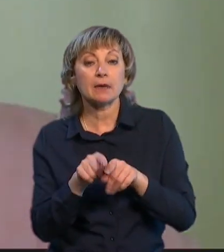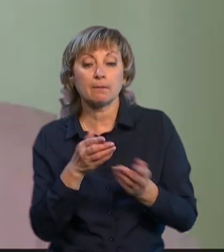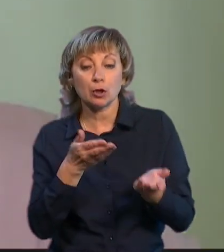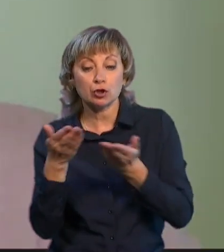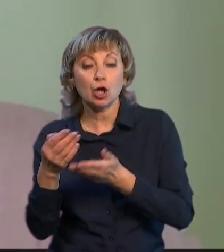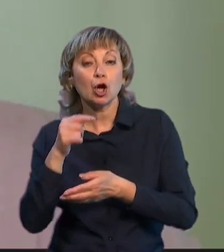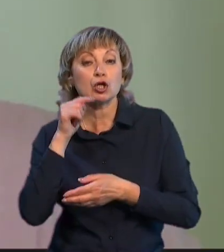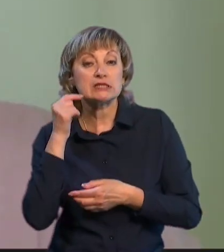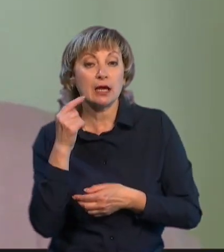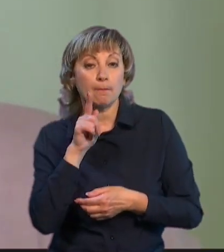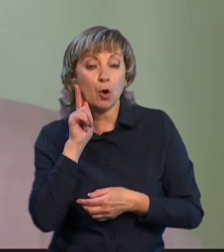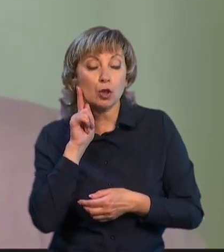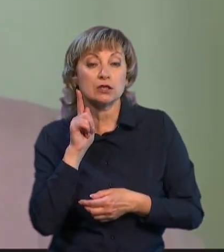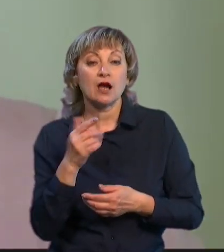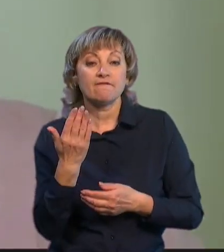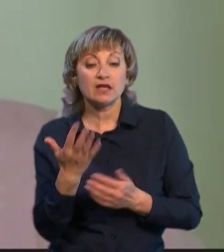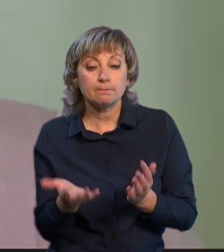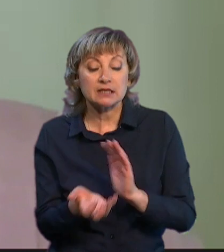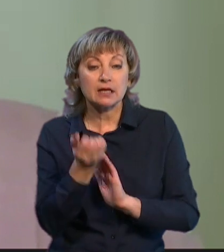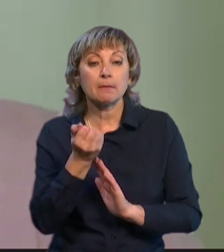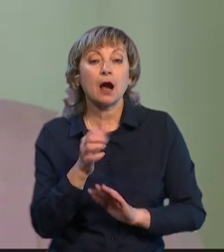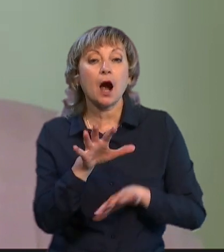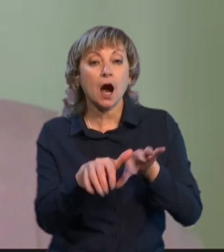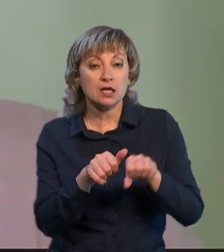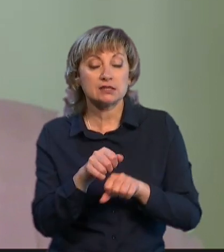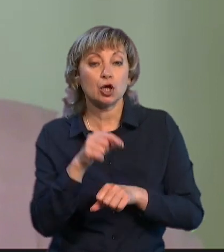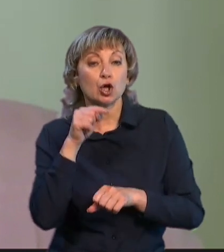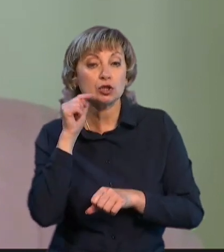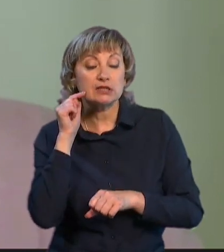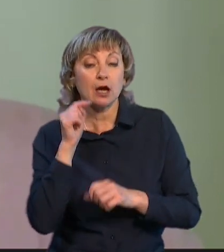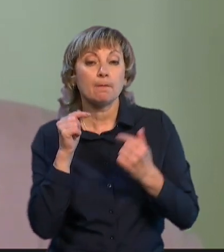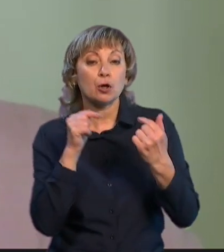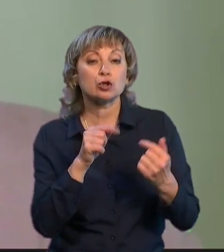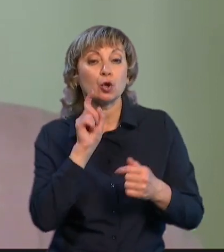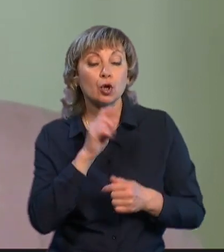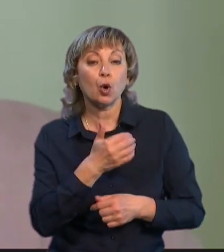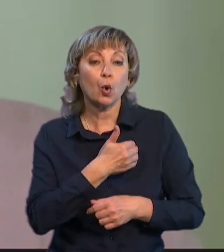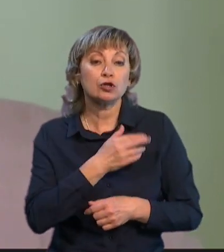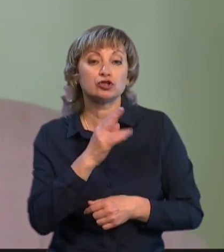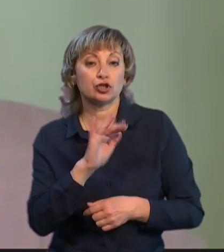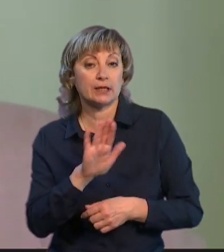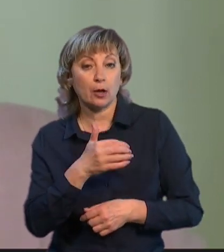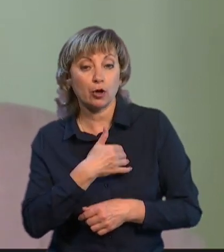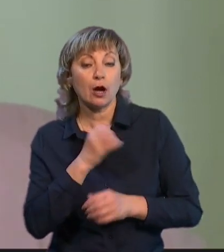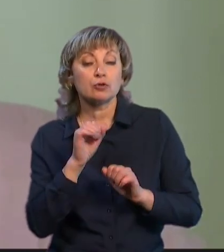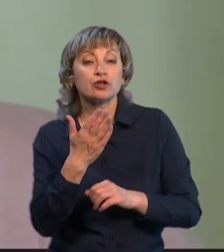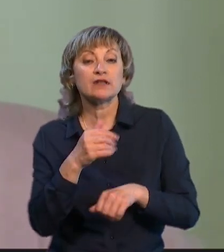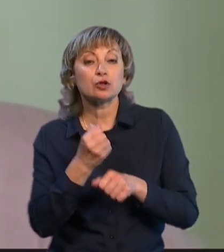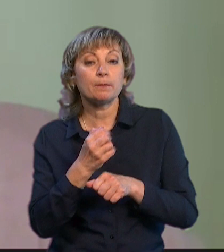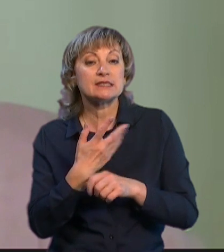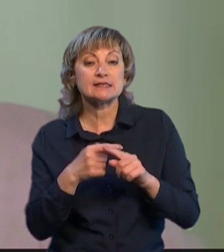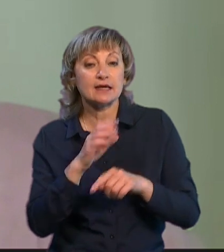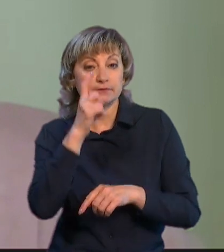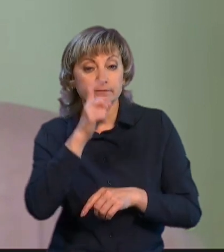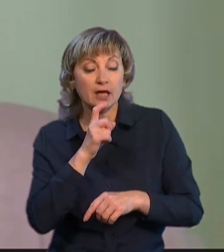російської молоді, він підтримує агресію російською проти України. Хоче чи не хоче. Можливо, він це робить несвідомо, але я думаю, що це